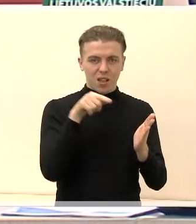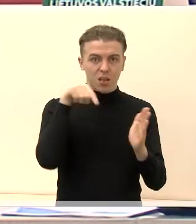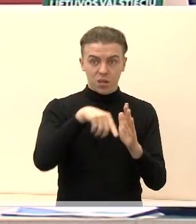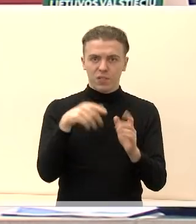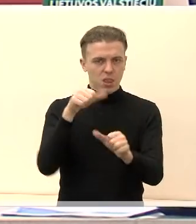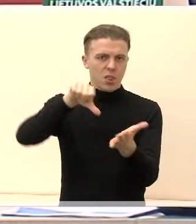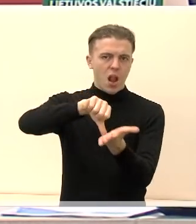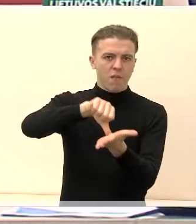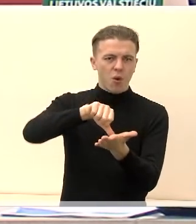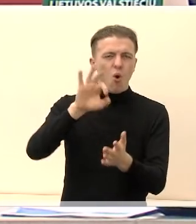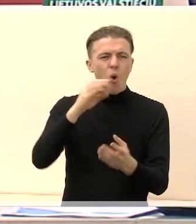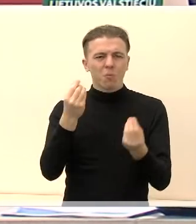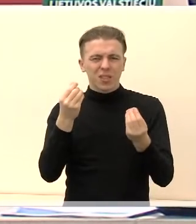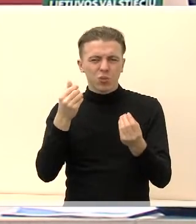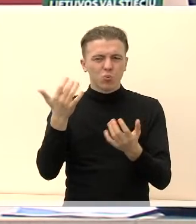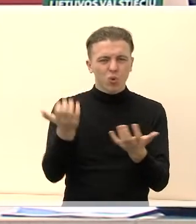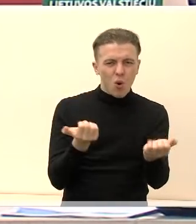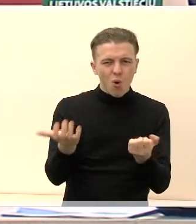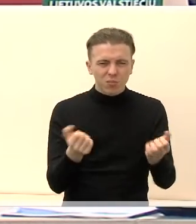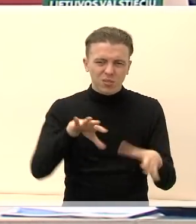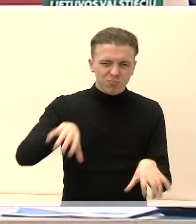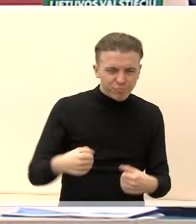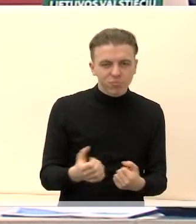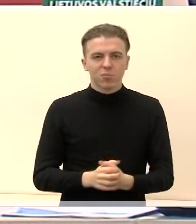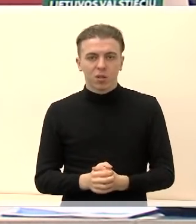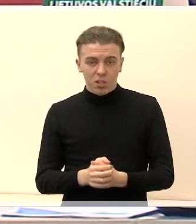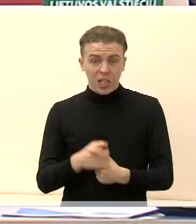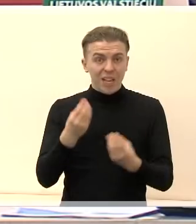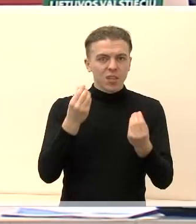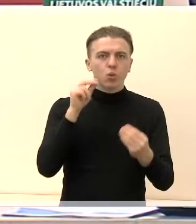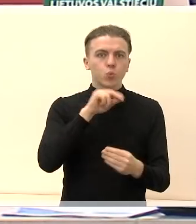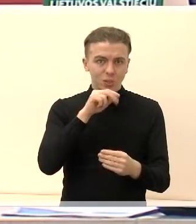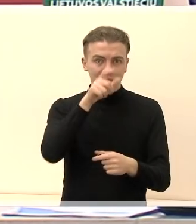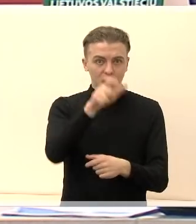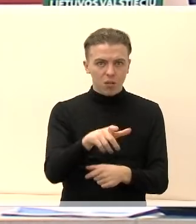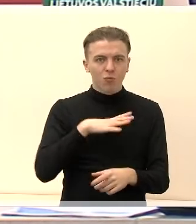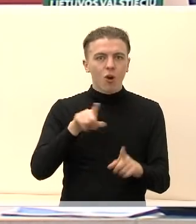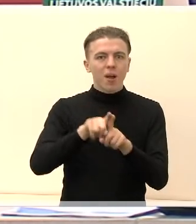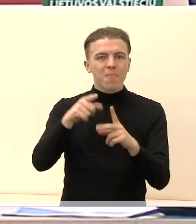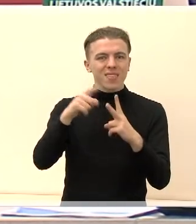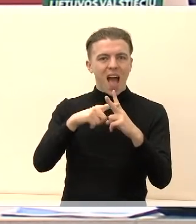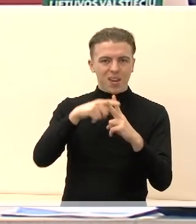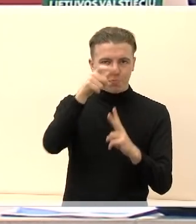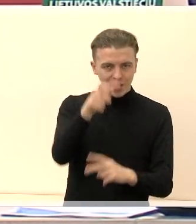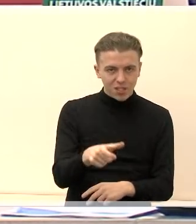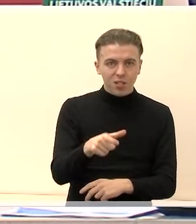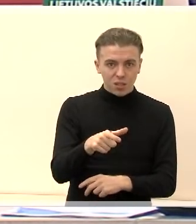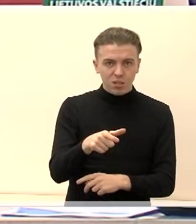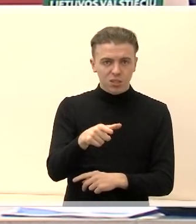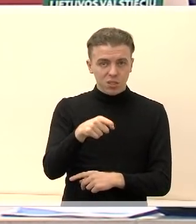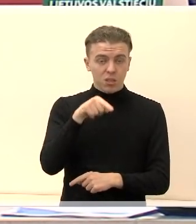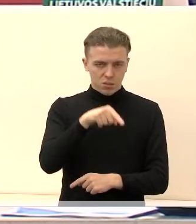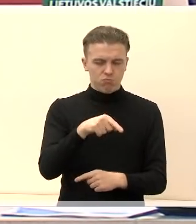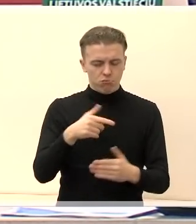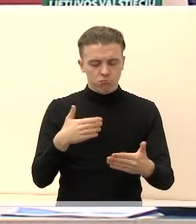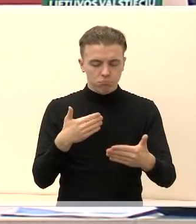dėl pinigų grobstymų ir kitų finansinių nusikaltimų, jisai buvo kaip tarpininkas, kuris dalyvavo specialių operacijų ir jis